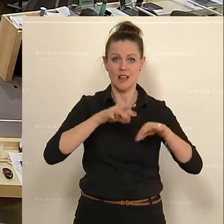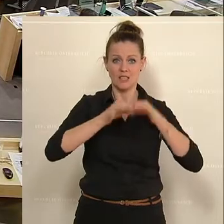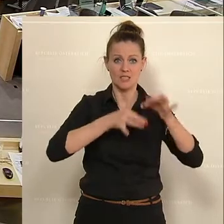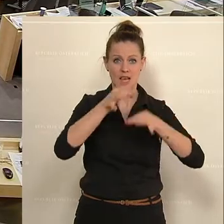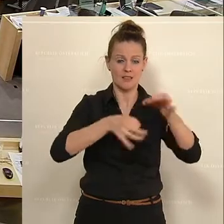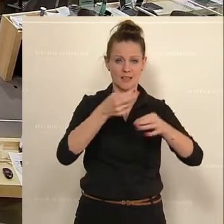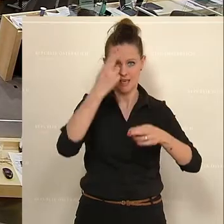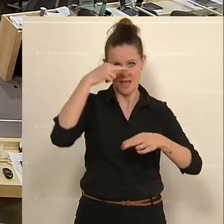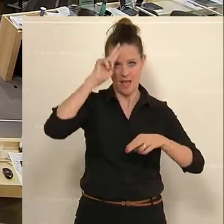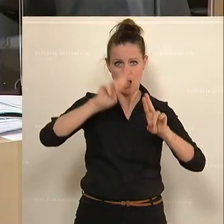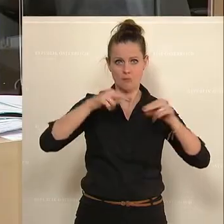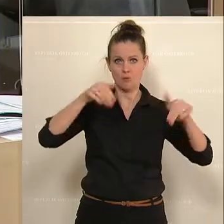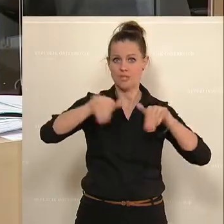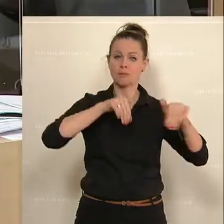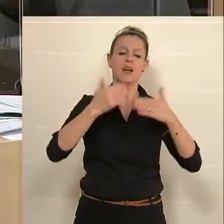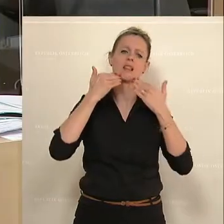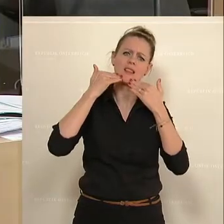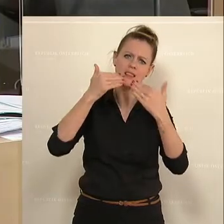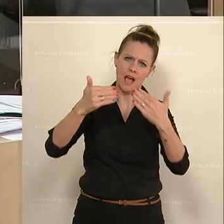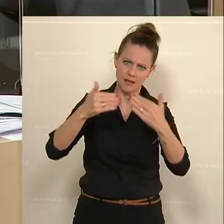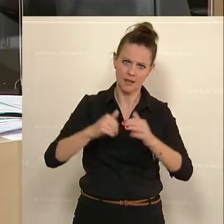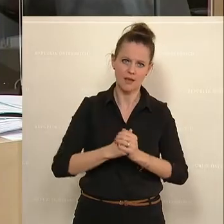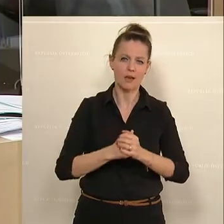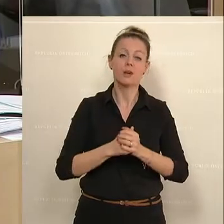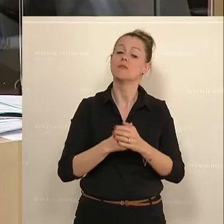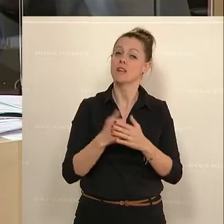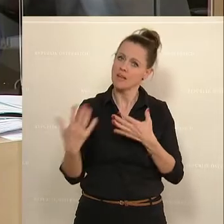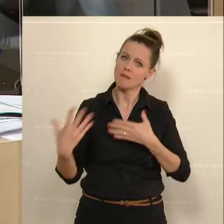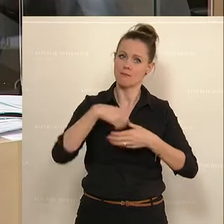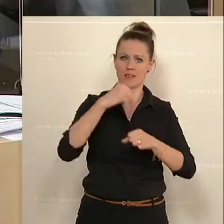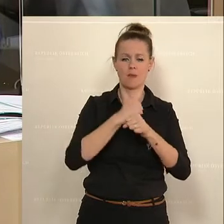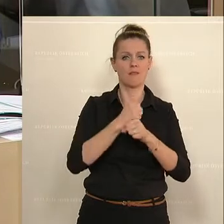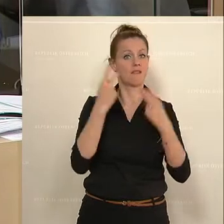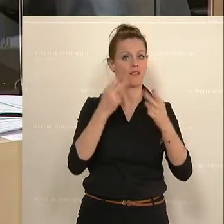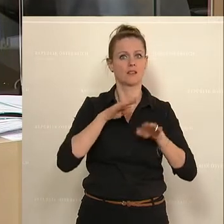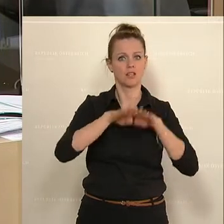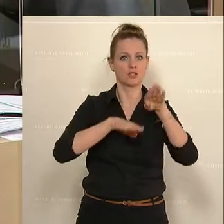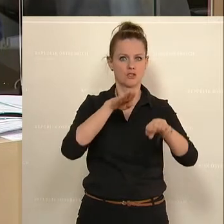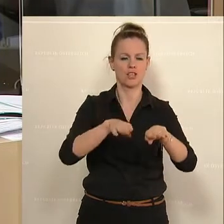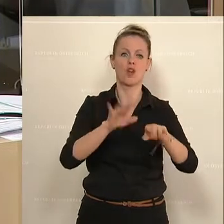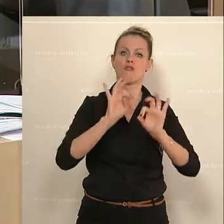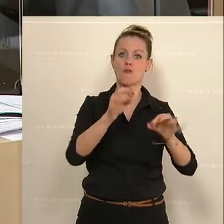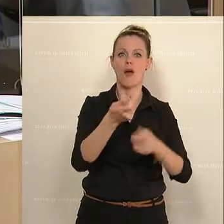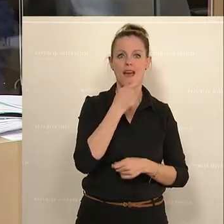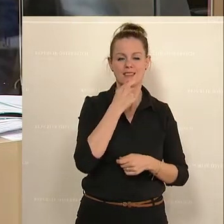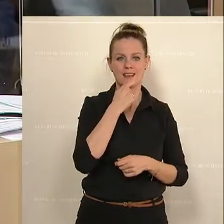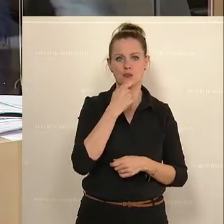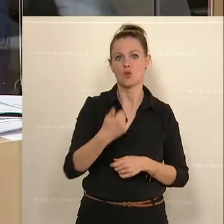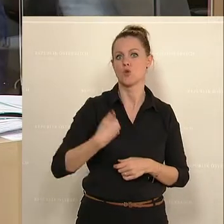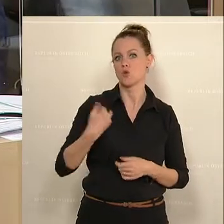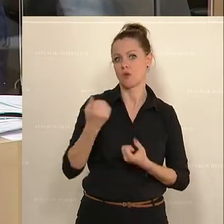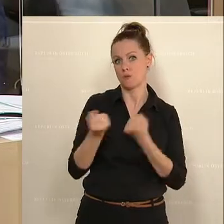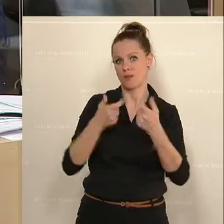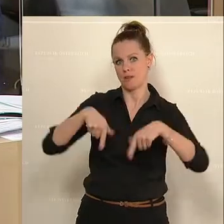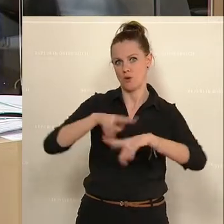Herr Bundesminister, danke, dass Sie sich ganz klar dazu bekennen, das wird ein wertvoller Schritt auch für die Ernährung und für die Jugendpolitik in Österreich